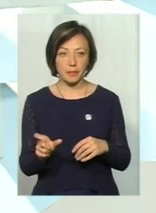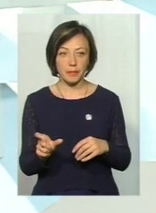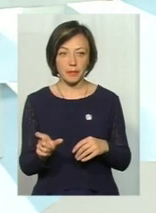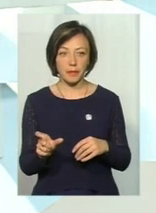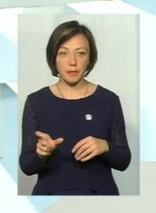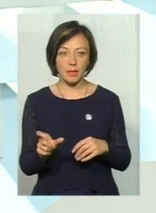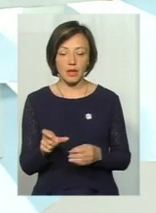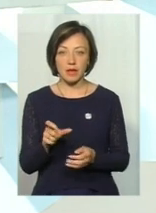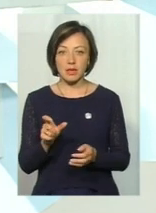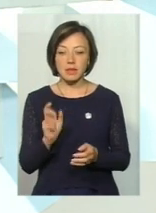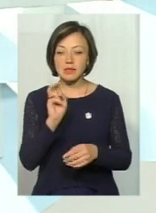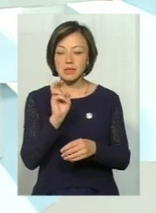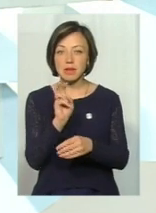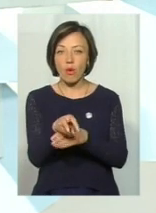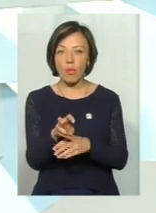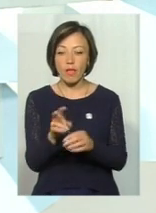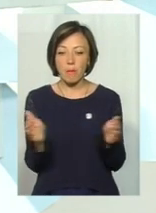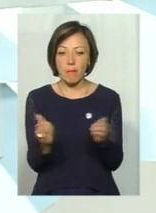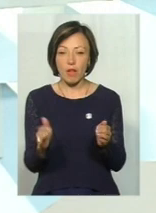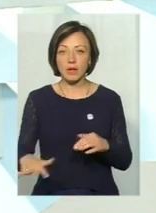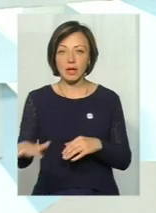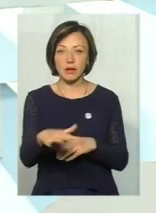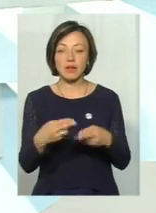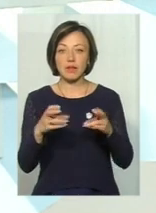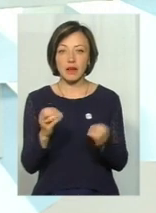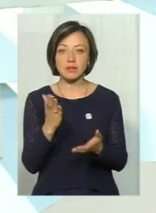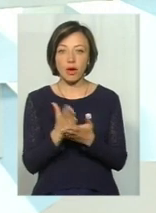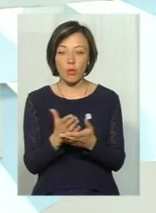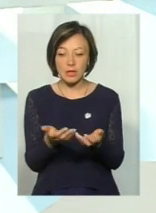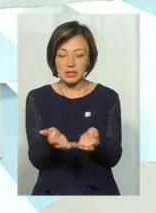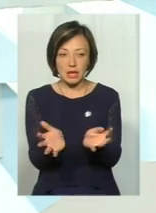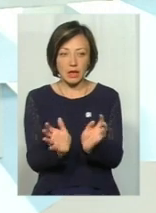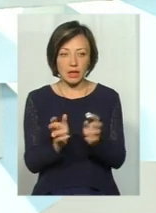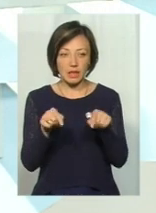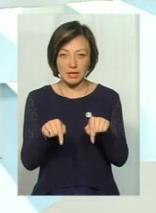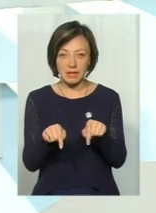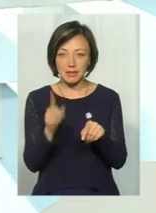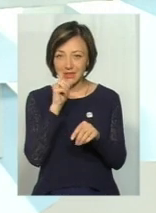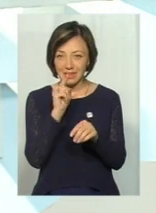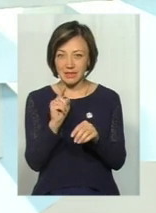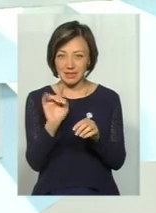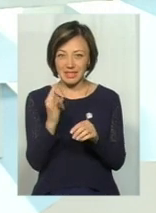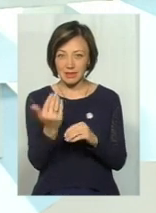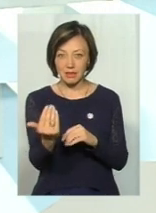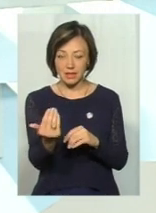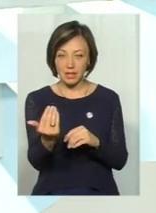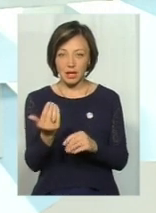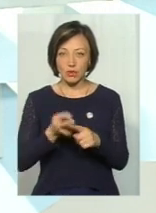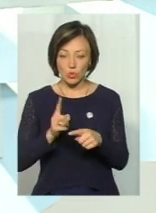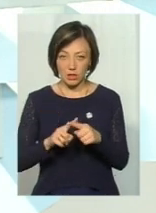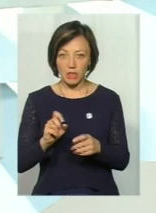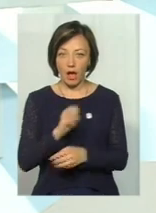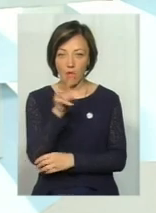малий ареал, скажімо так, на малу територію, де знаходиться гніздо саме цього виду. І тоді